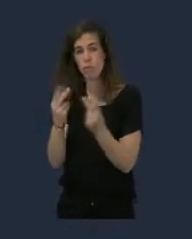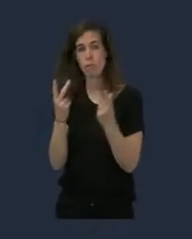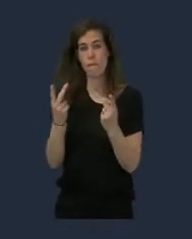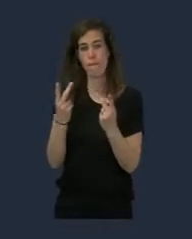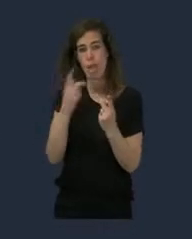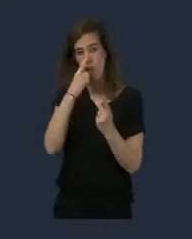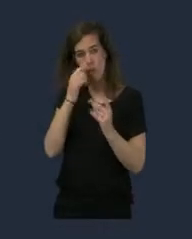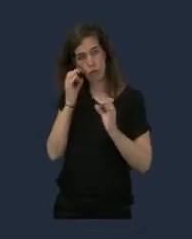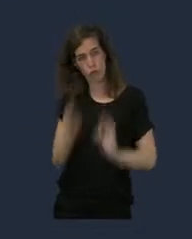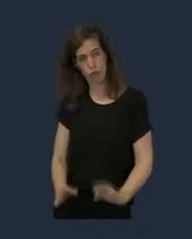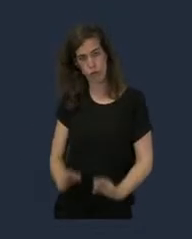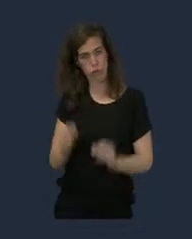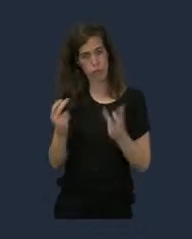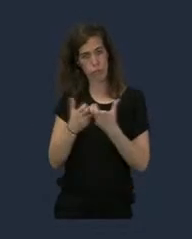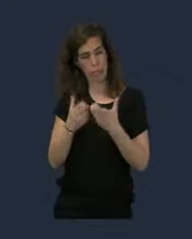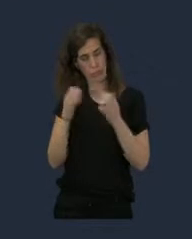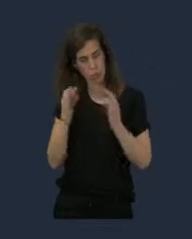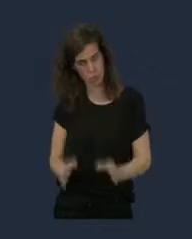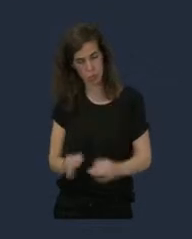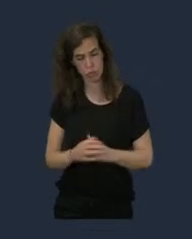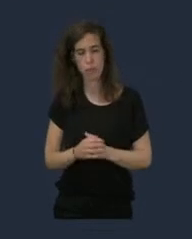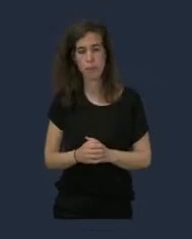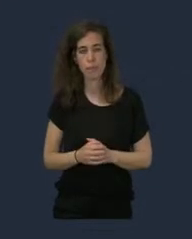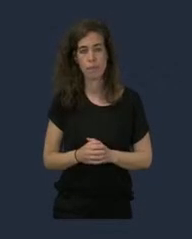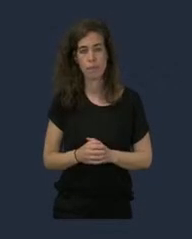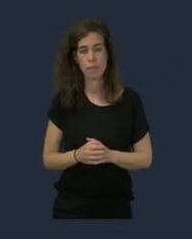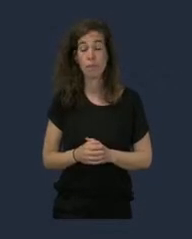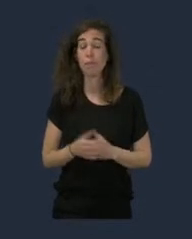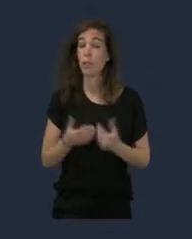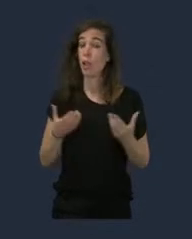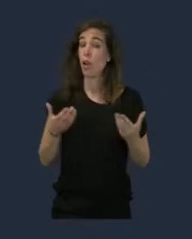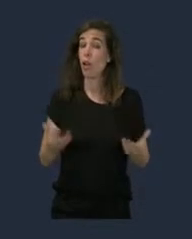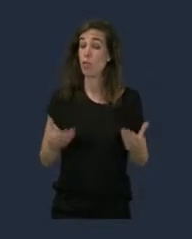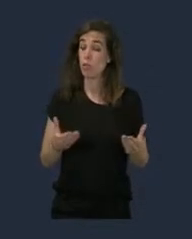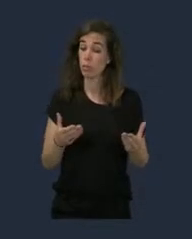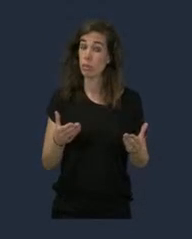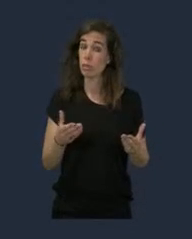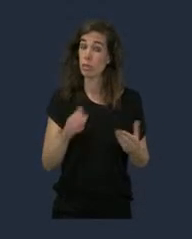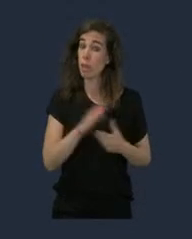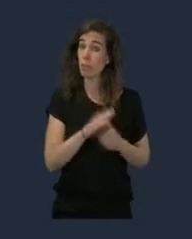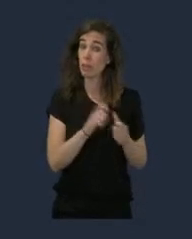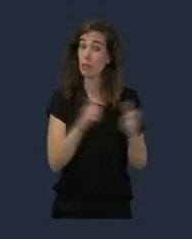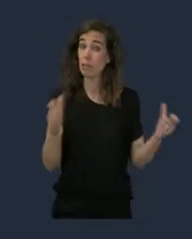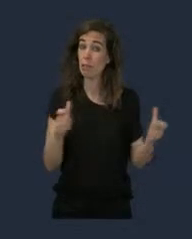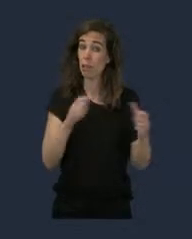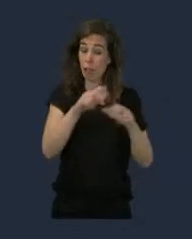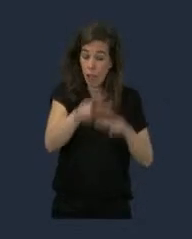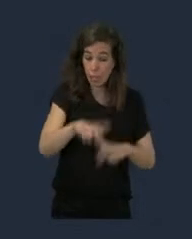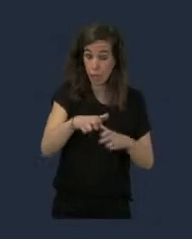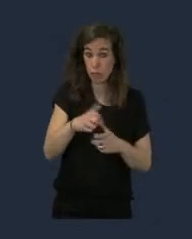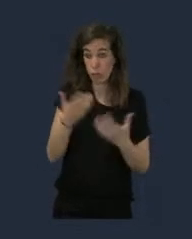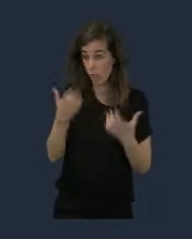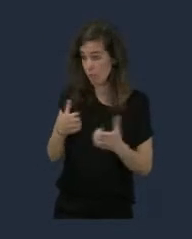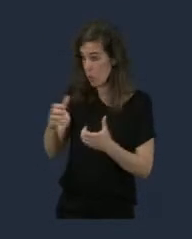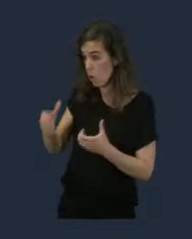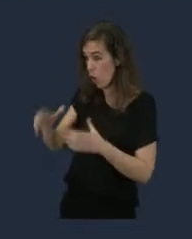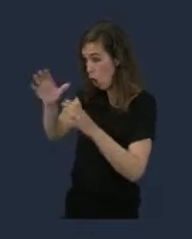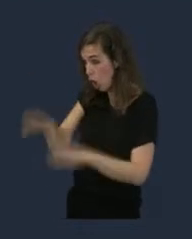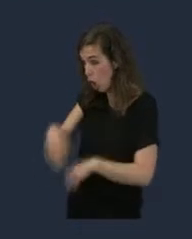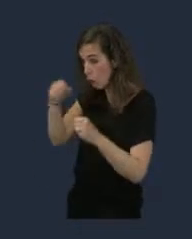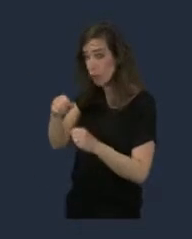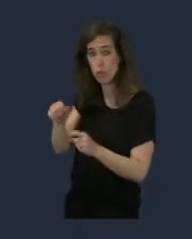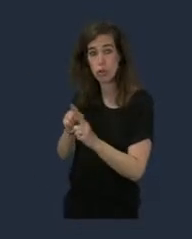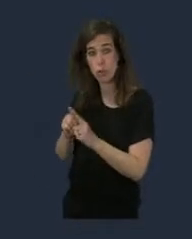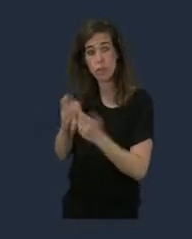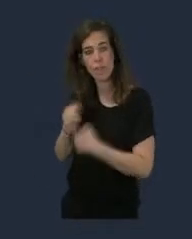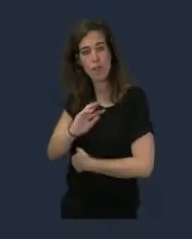Ainsi, le secteur d'activité qui recherche aujourd'hui des salariés et aussi des chefs d'exploitation pourra se développer